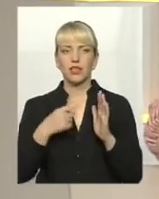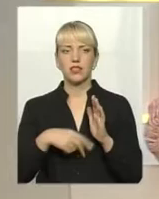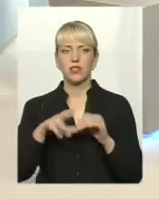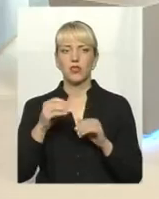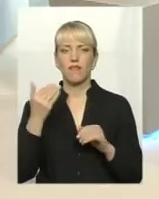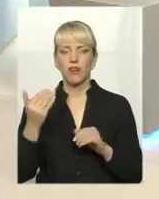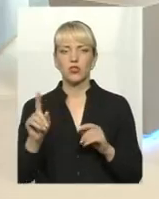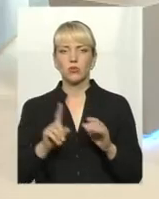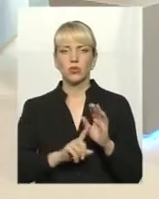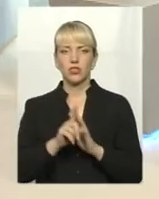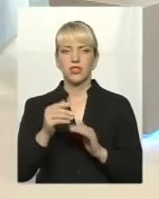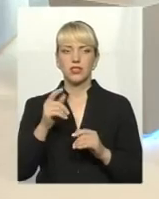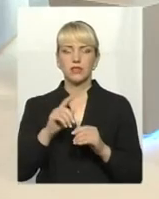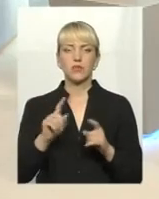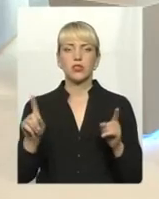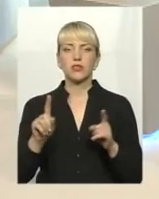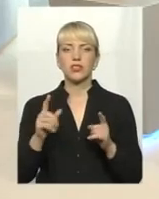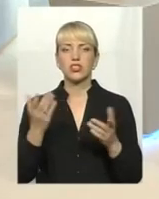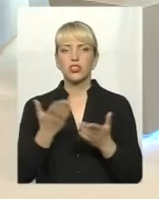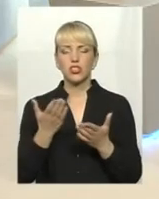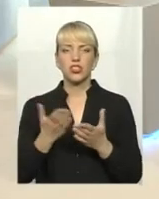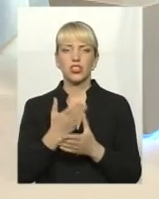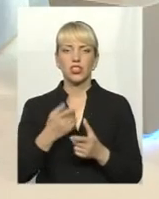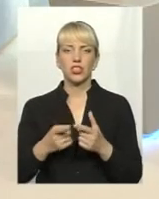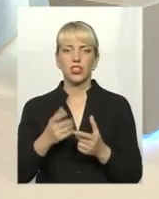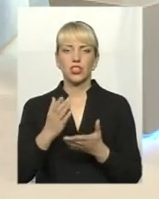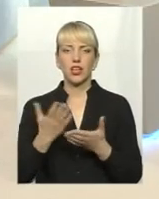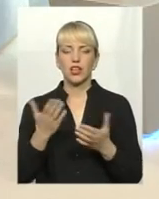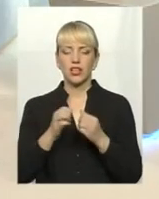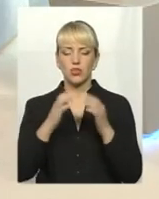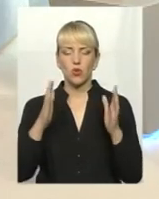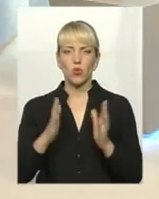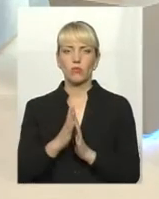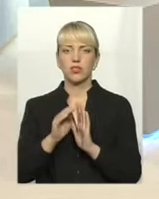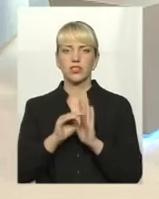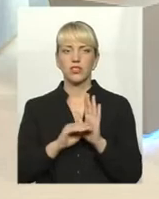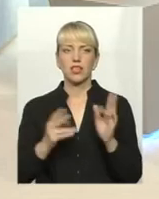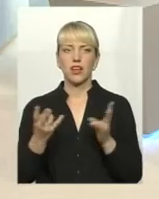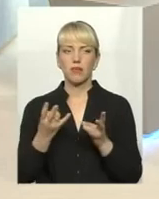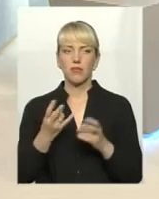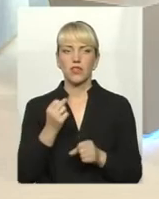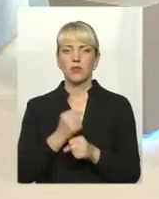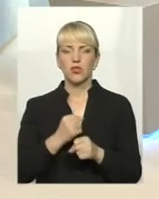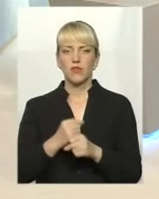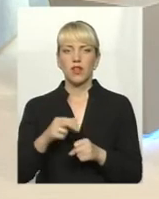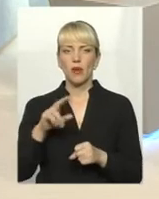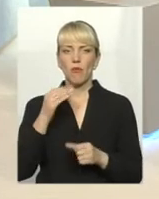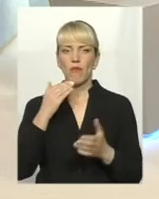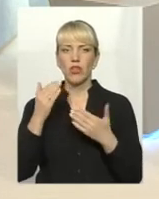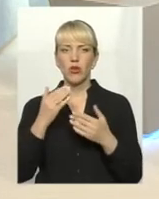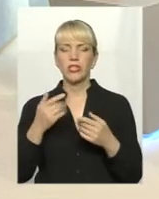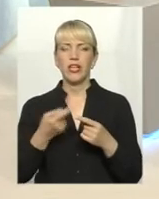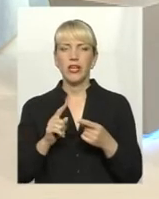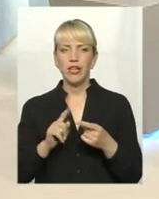щоб ми почали спочатку. Чи існує взагалі якась комплексна система, яка має діяти по відношенню до цих самих